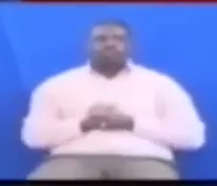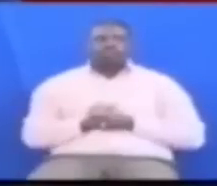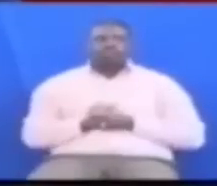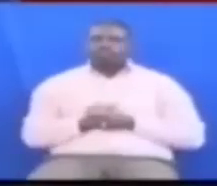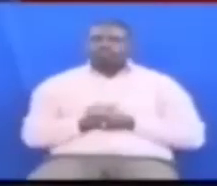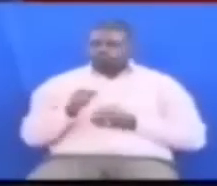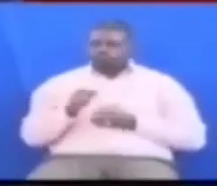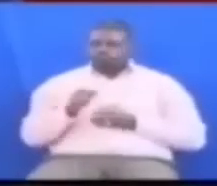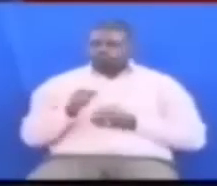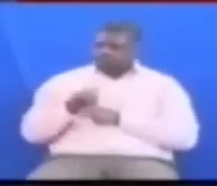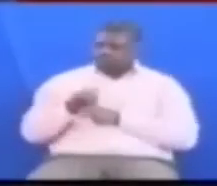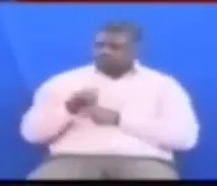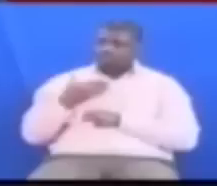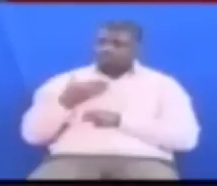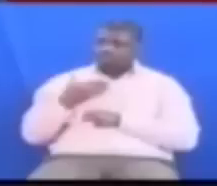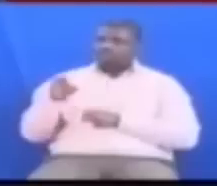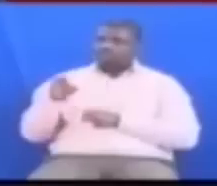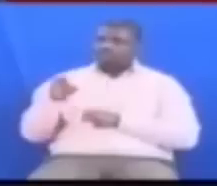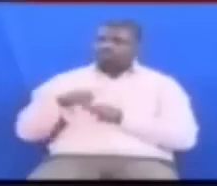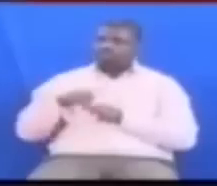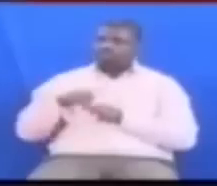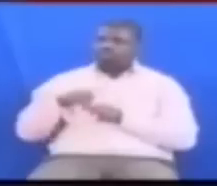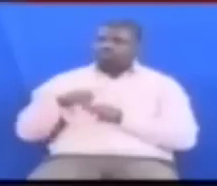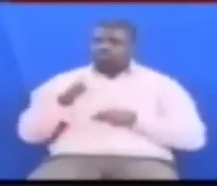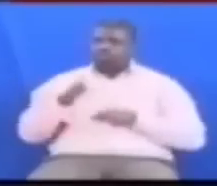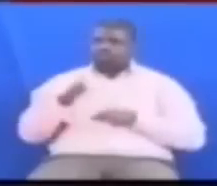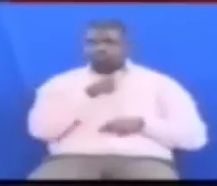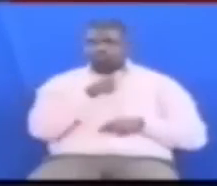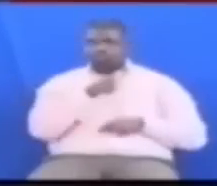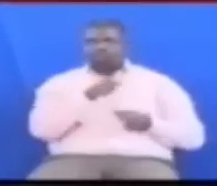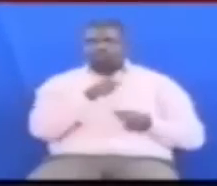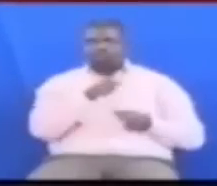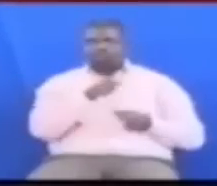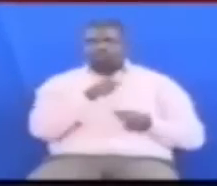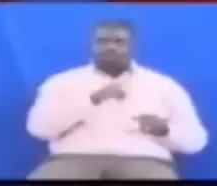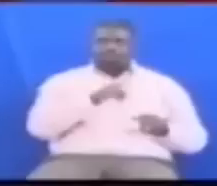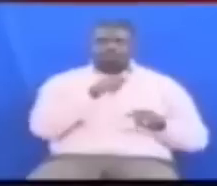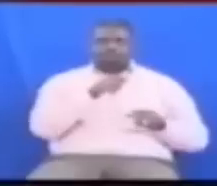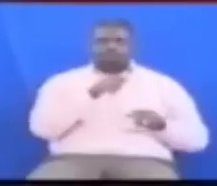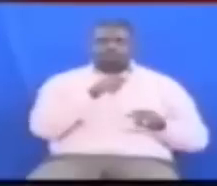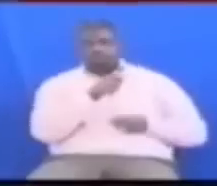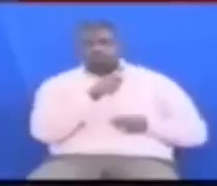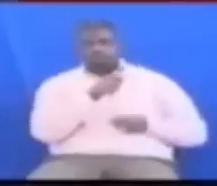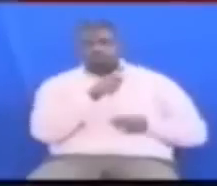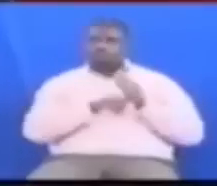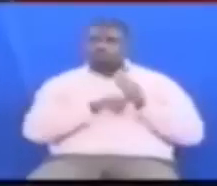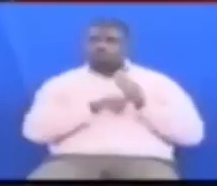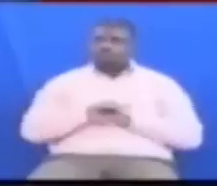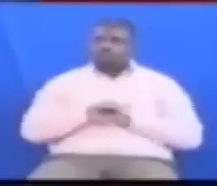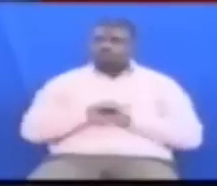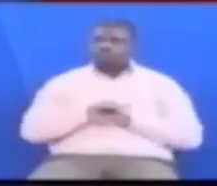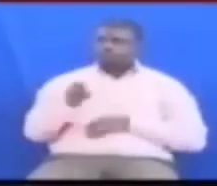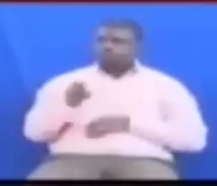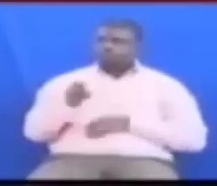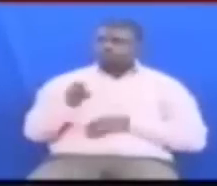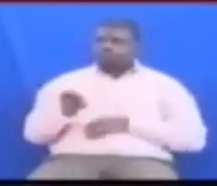wanautaka Wamchagwe kiongozi wanamtaka Wanainchi wamechagua Wamechagua viongozi Wamechagua wenye vitu wakafu DC anenda